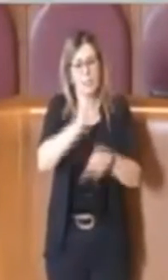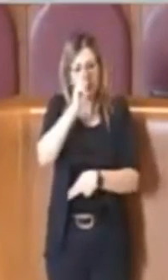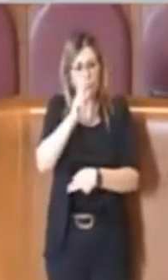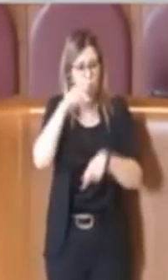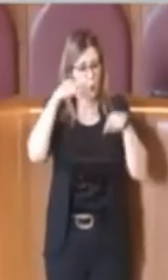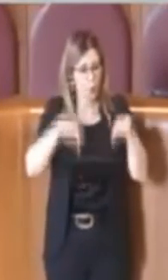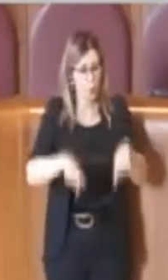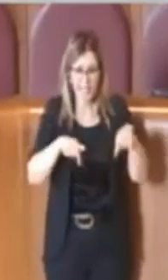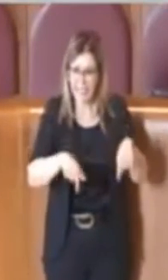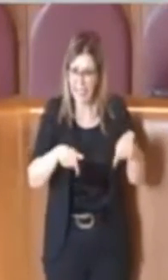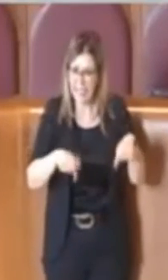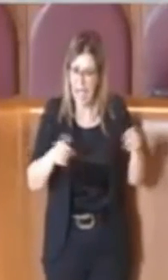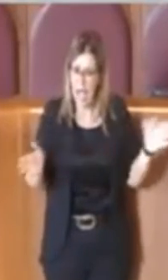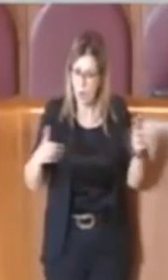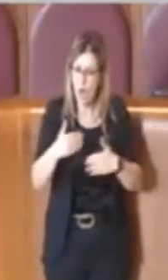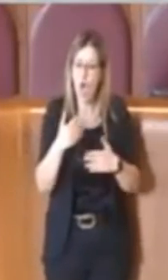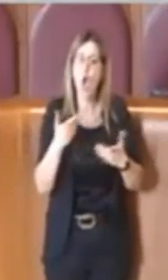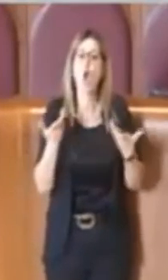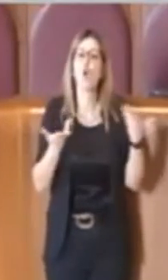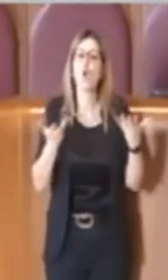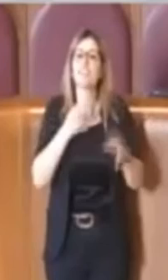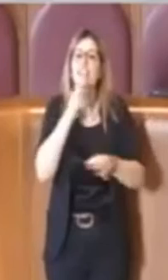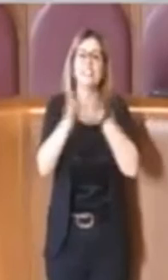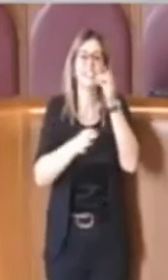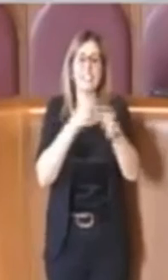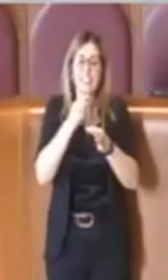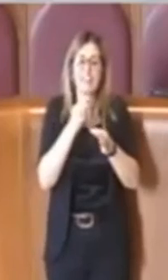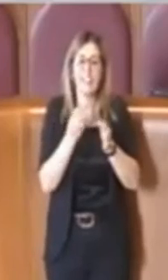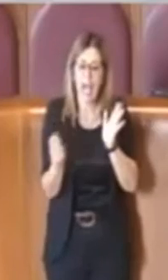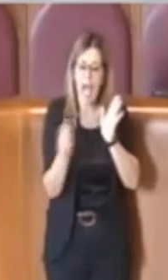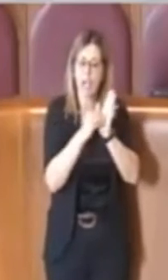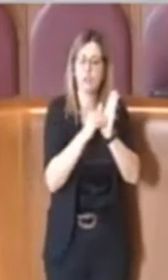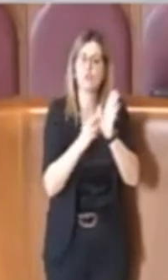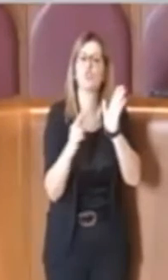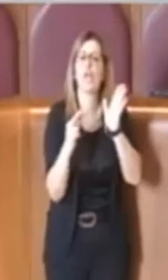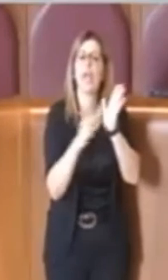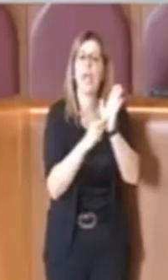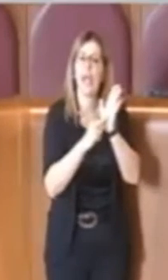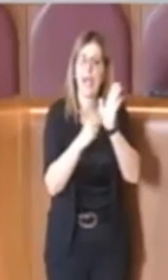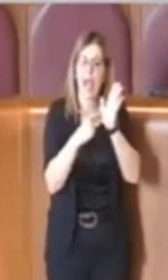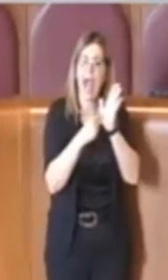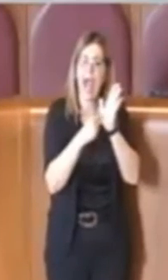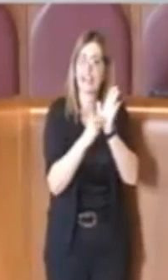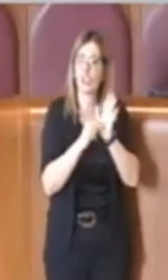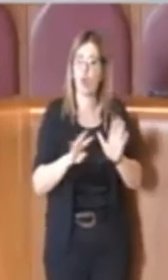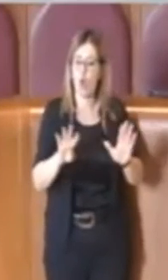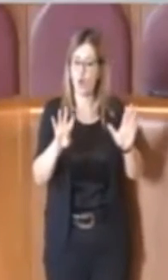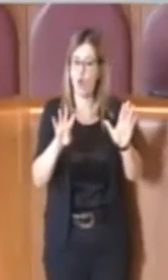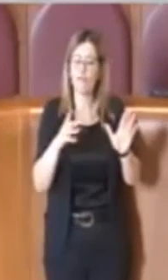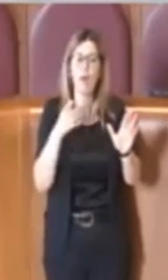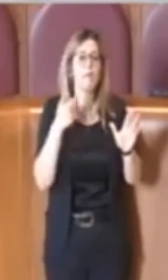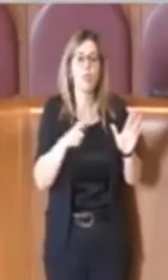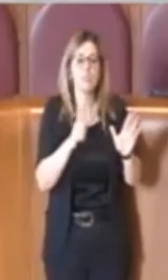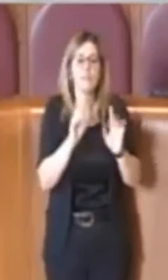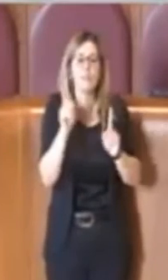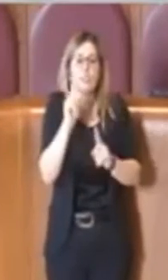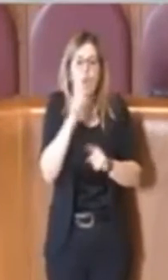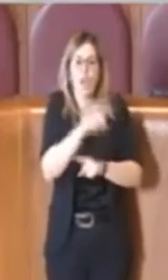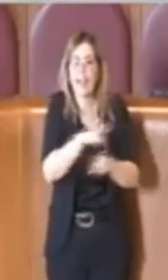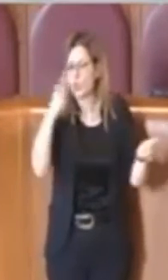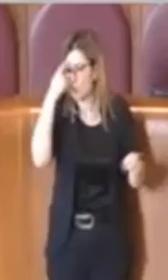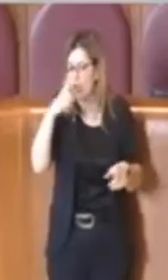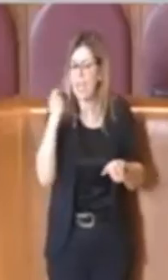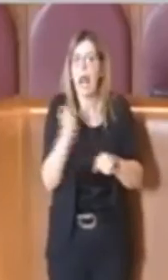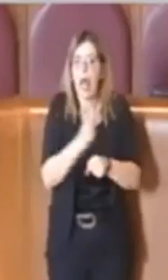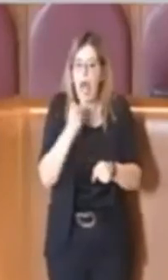che cosa può comportare questa innovazione nel regolamento, perché altrimenti nessuno sa tutto il lavoro che facciamo. Grazie.